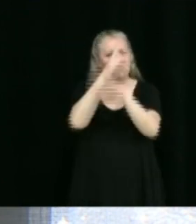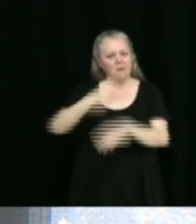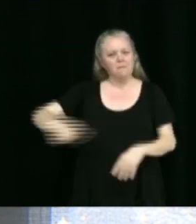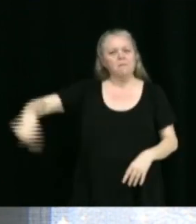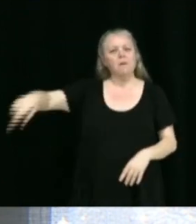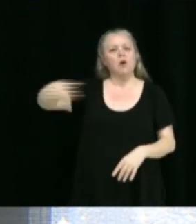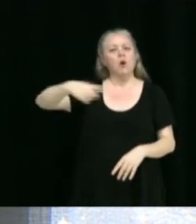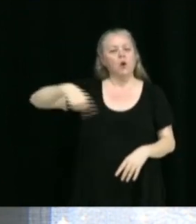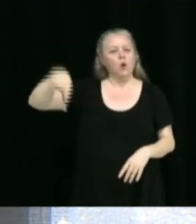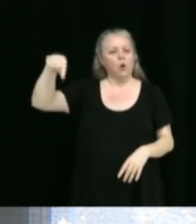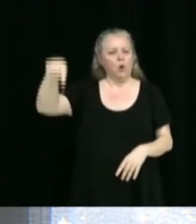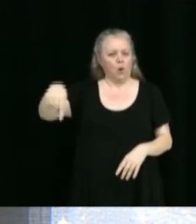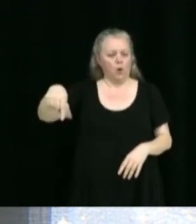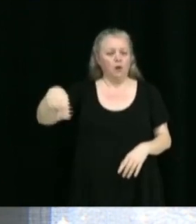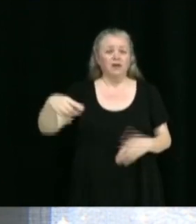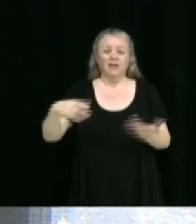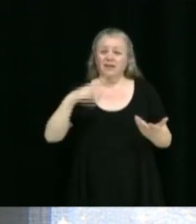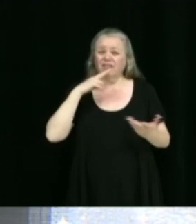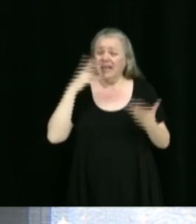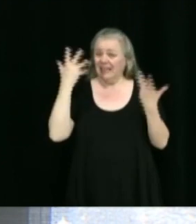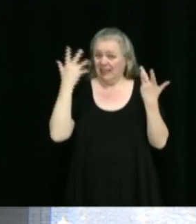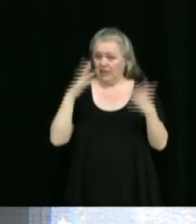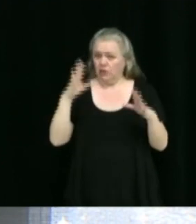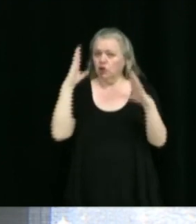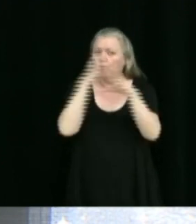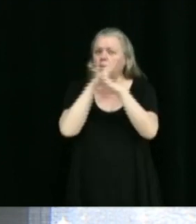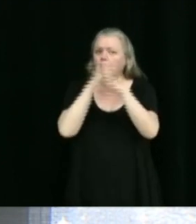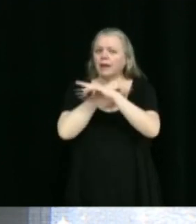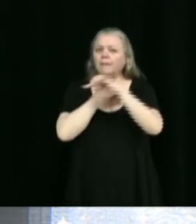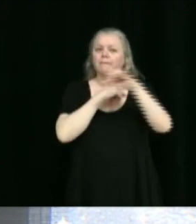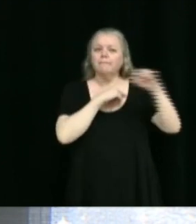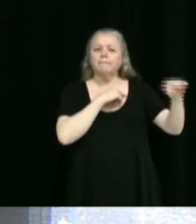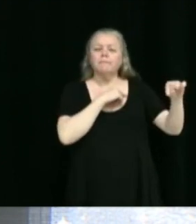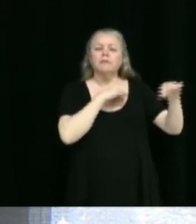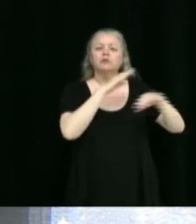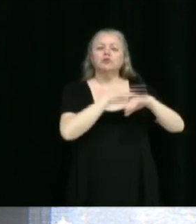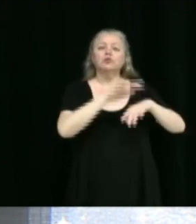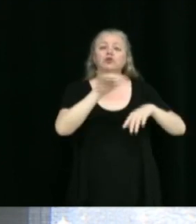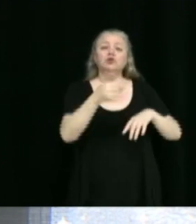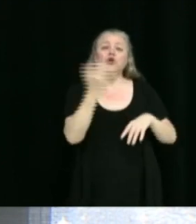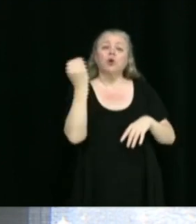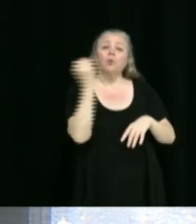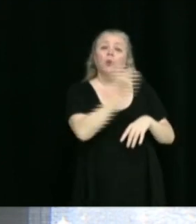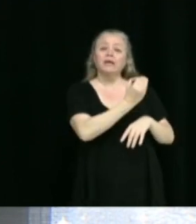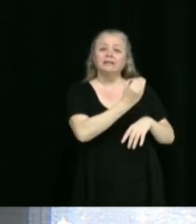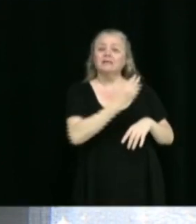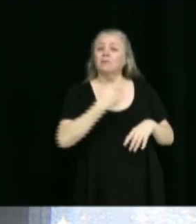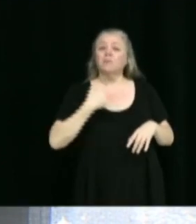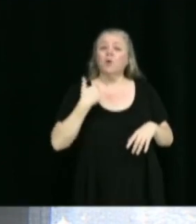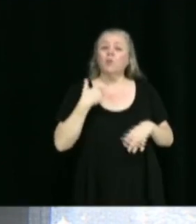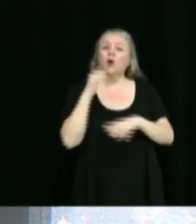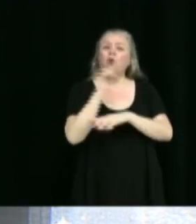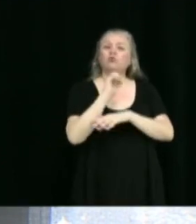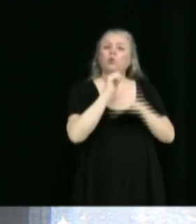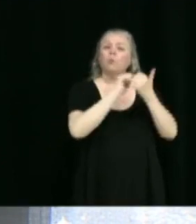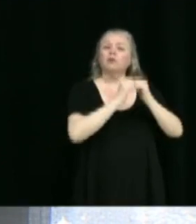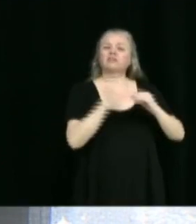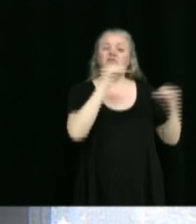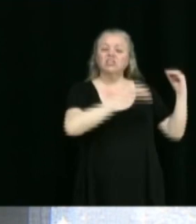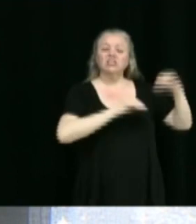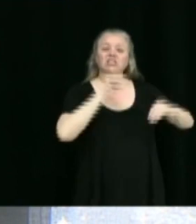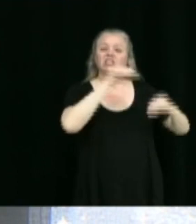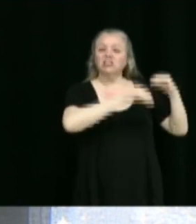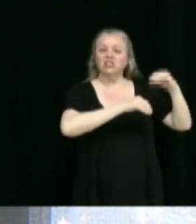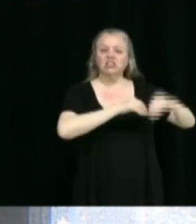On a déjà eu une problématique semblable en lien avec le boulevard Jutra-Ouest ou les véhicules modifiés, entre autres, avec